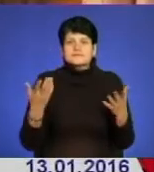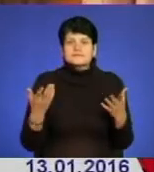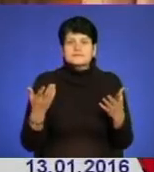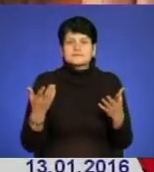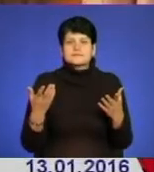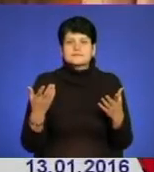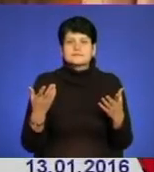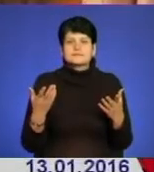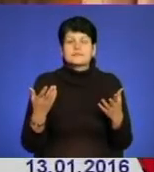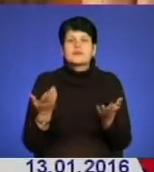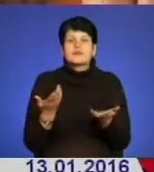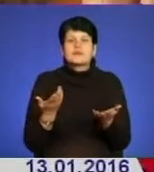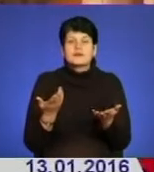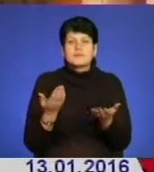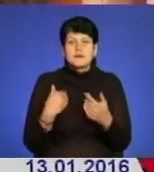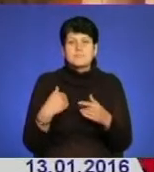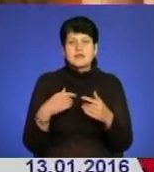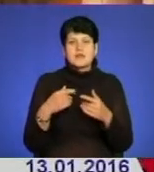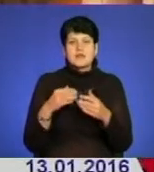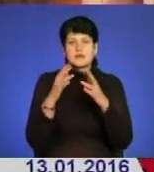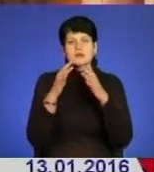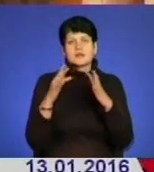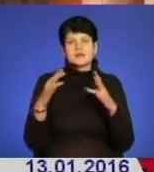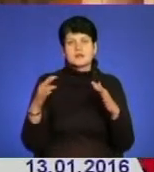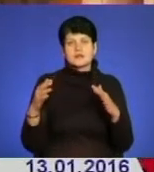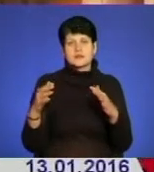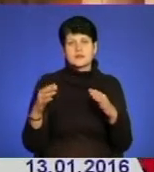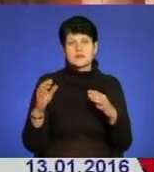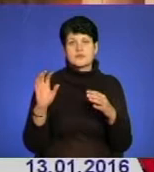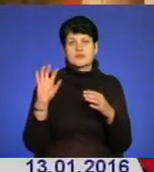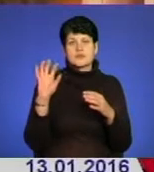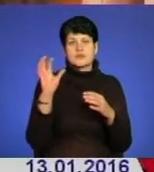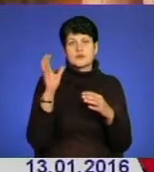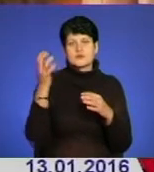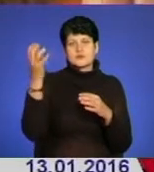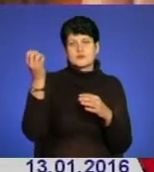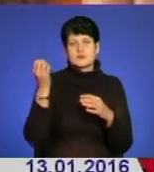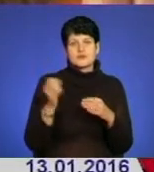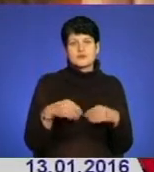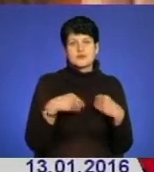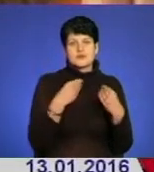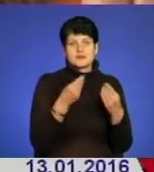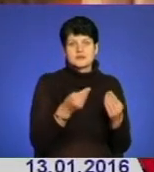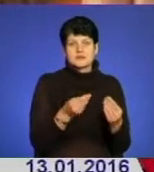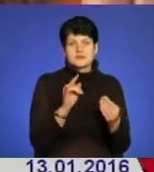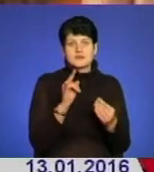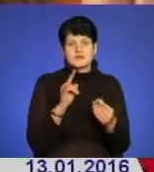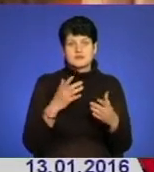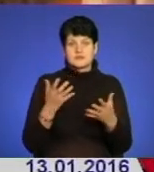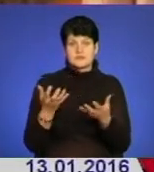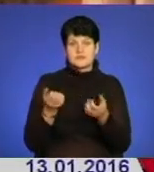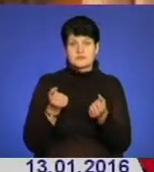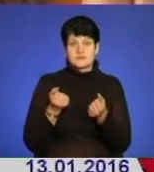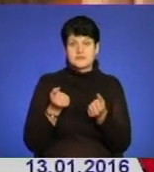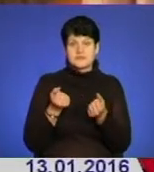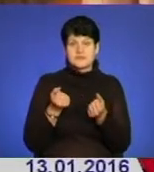Який вихід? А біля ялинки стоїш і знімаєш іграшку з ялинки. І дитина з задоволенням її бере.